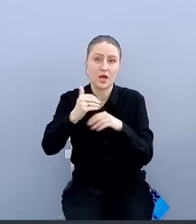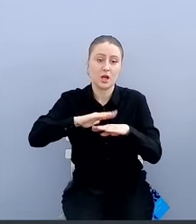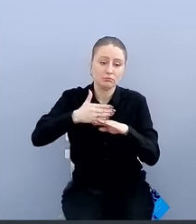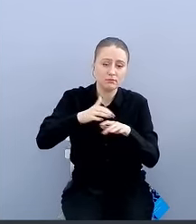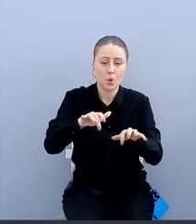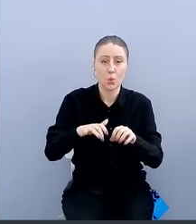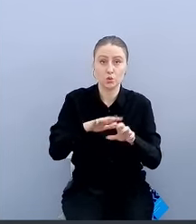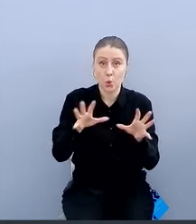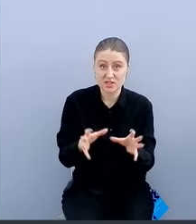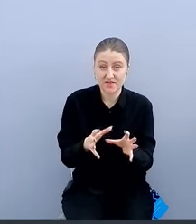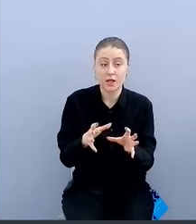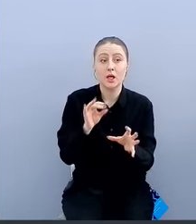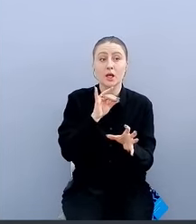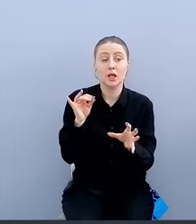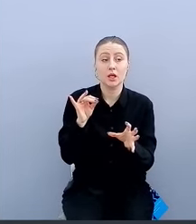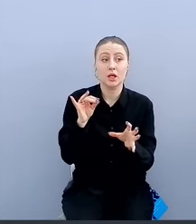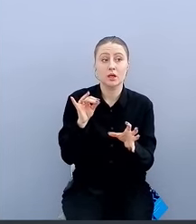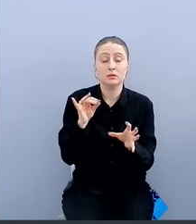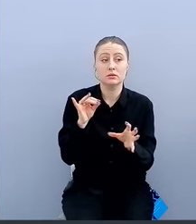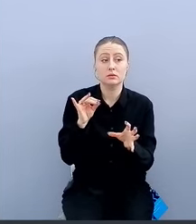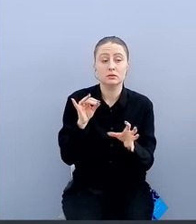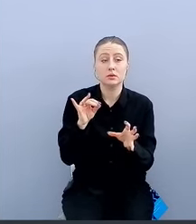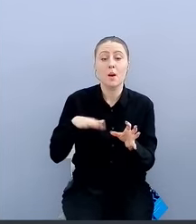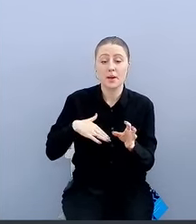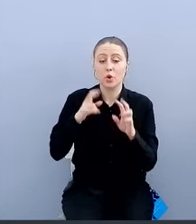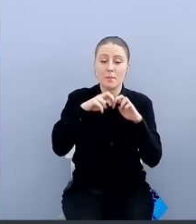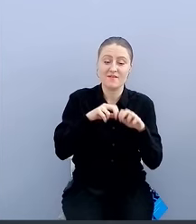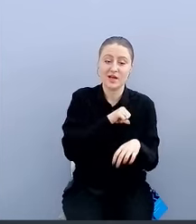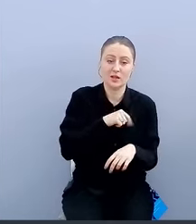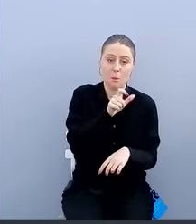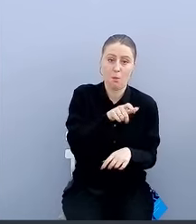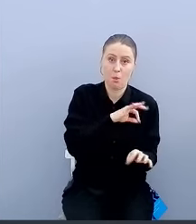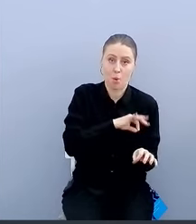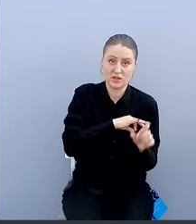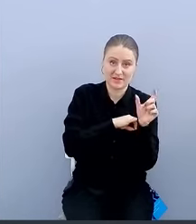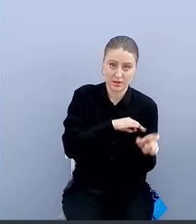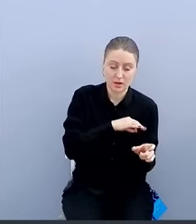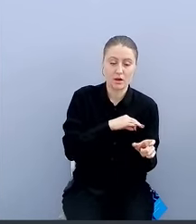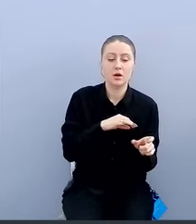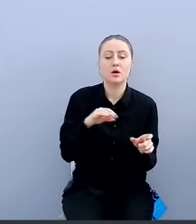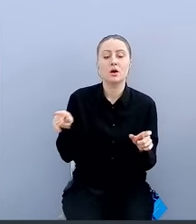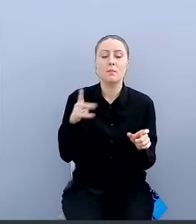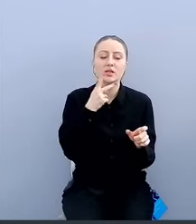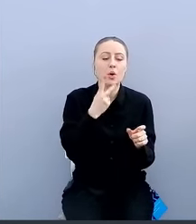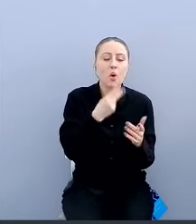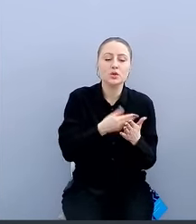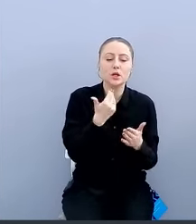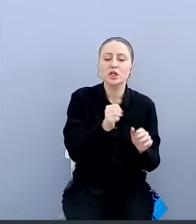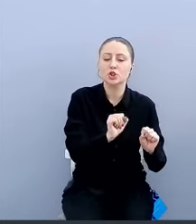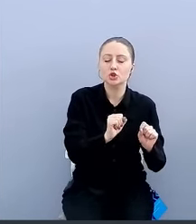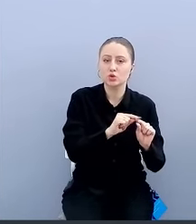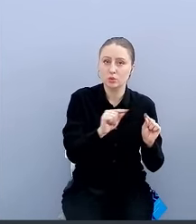и потом проверят пользователя, посмотрят на оценку устройства,